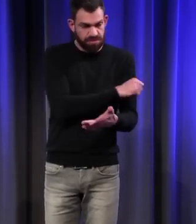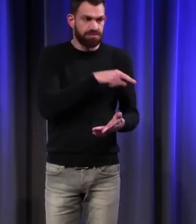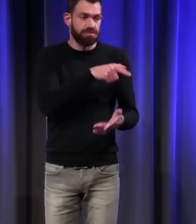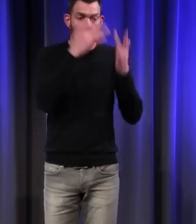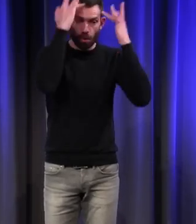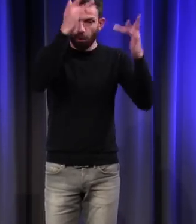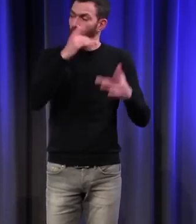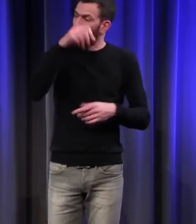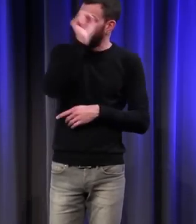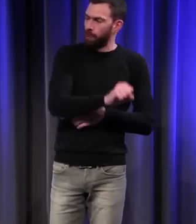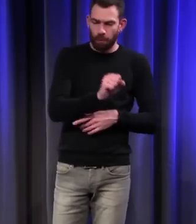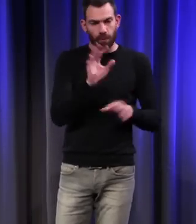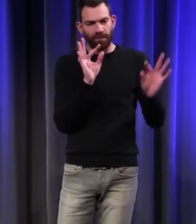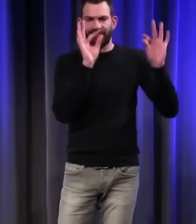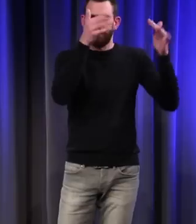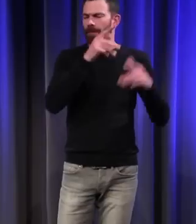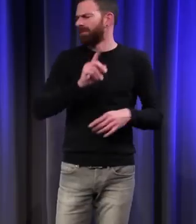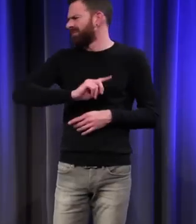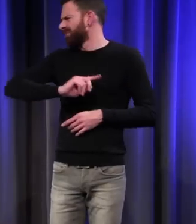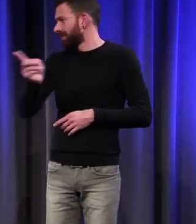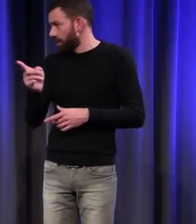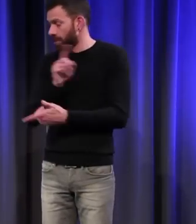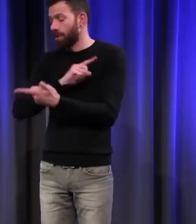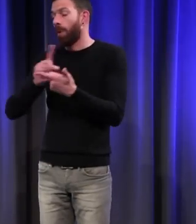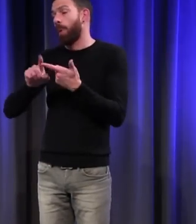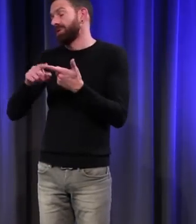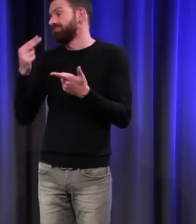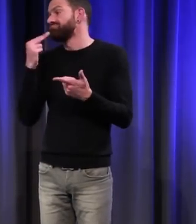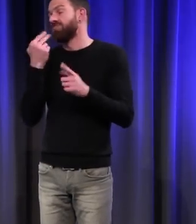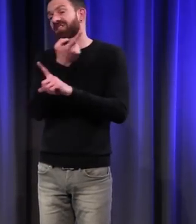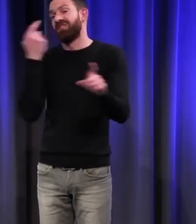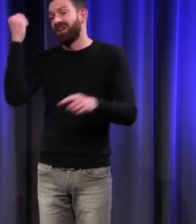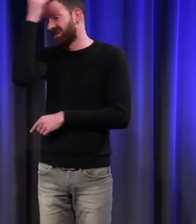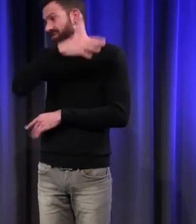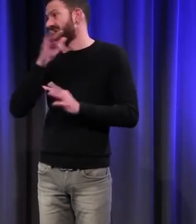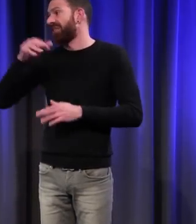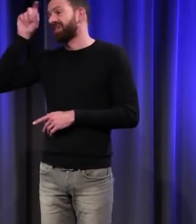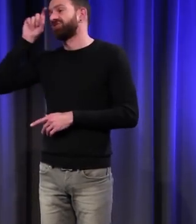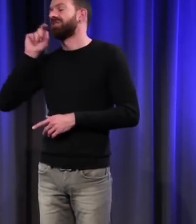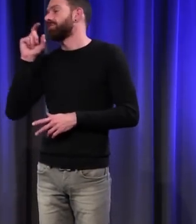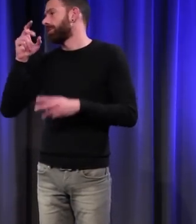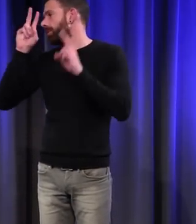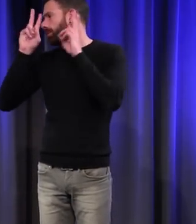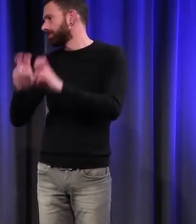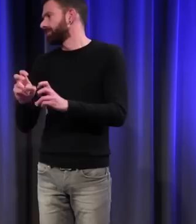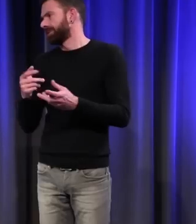Midi. Et puis, cette mode venue des Etats-Unis, des gender studies, qui